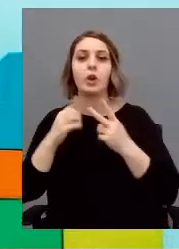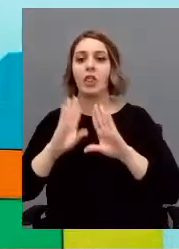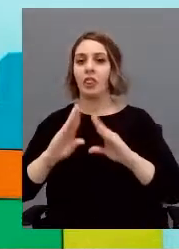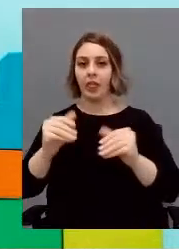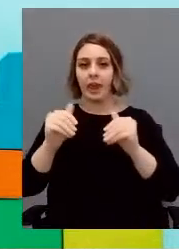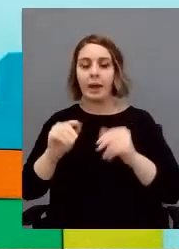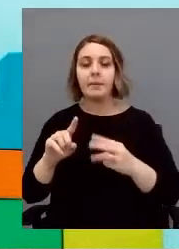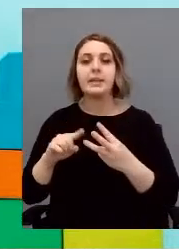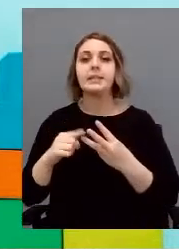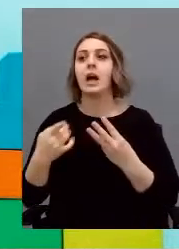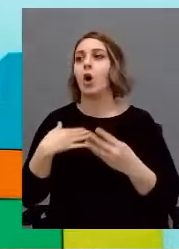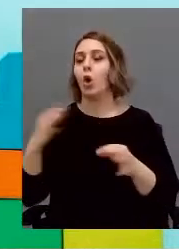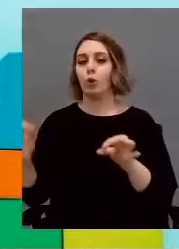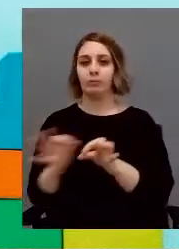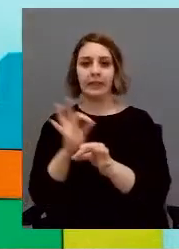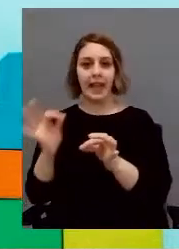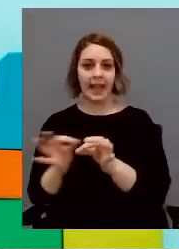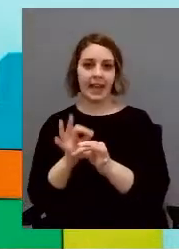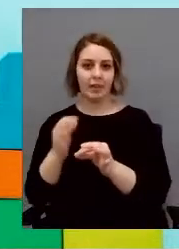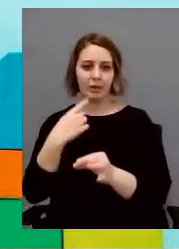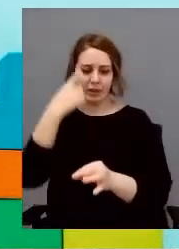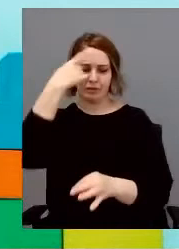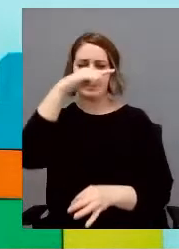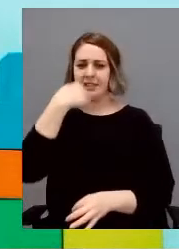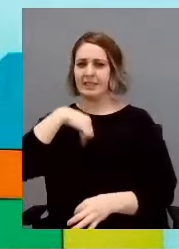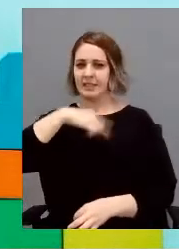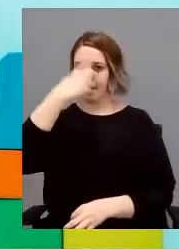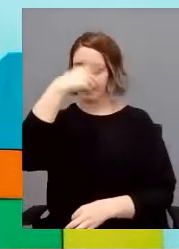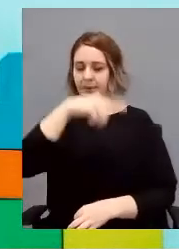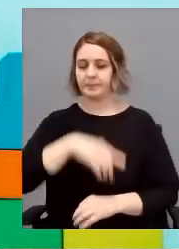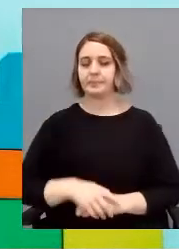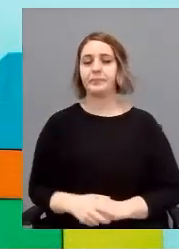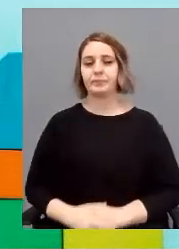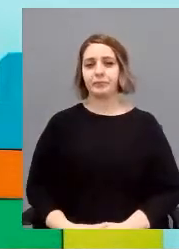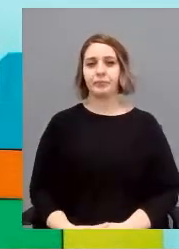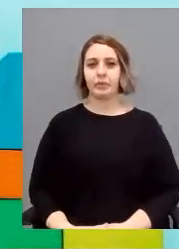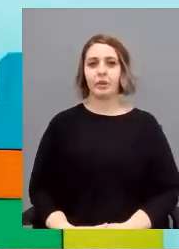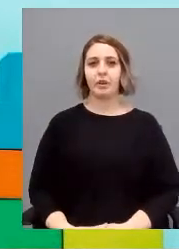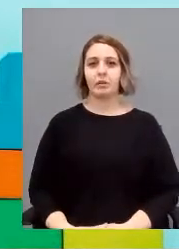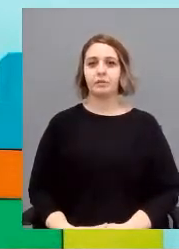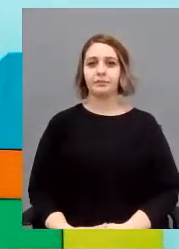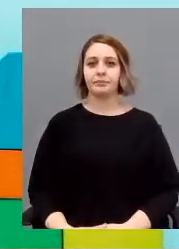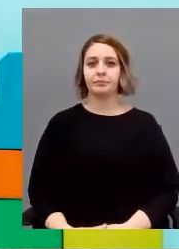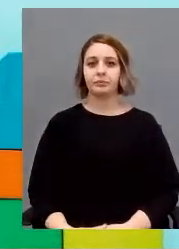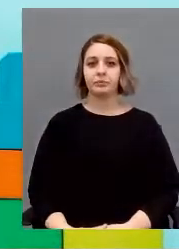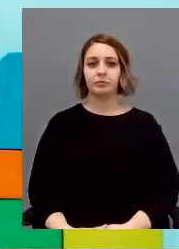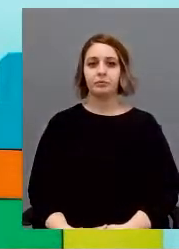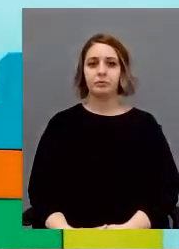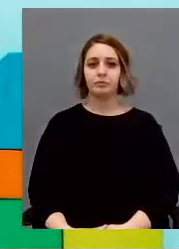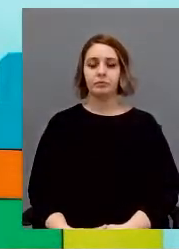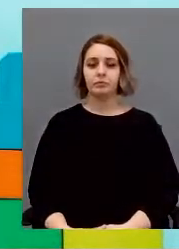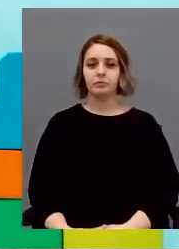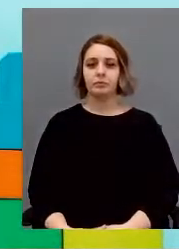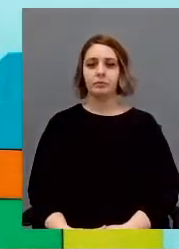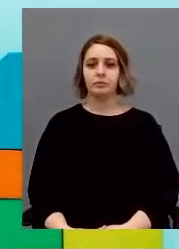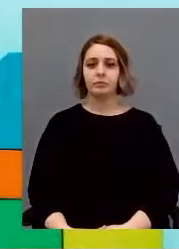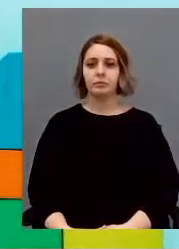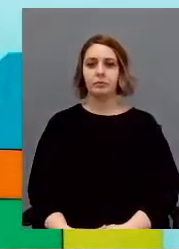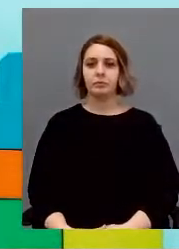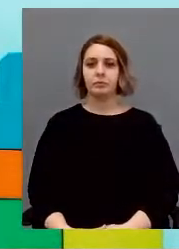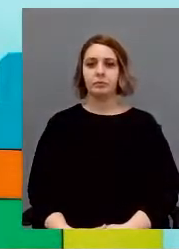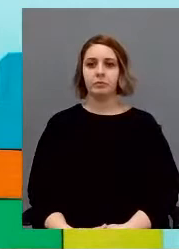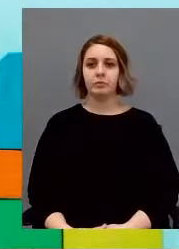e per diventare adulti ci sono dei passaggi che sono necessari e sono